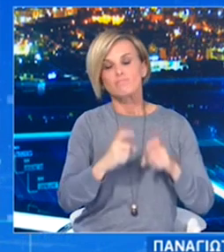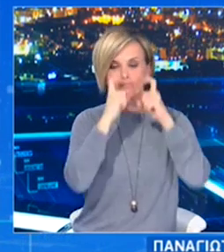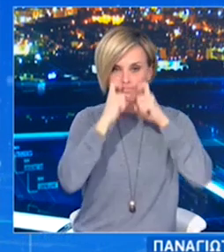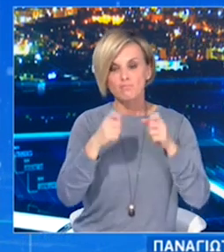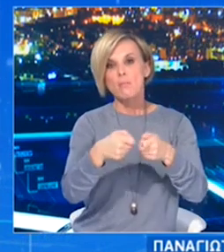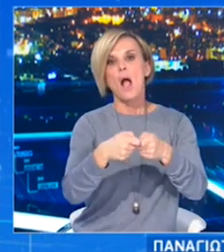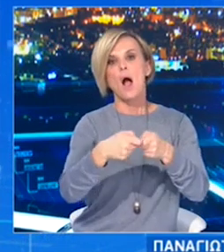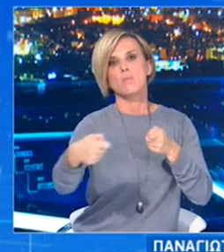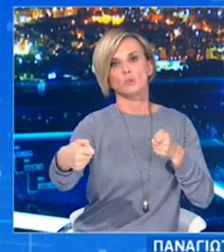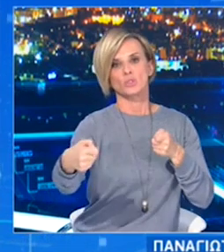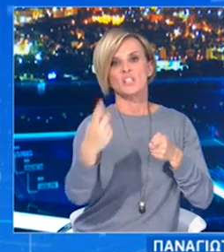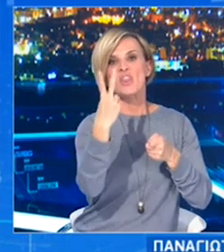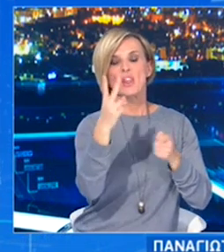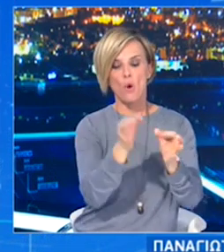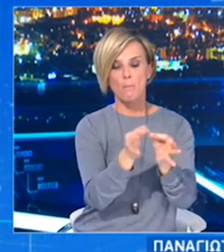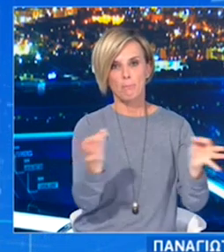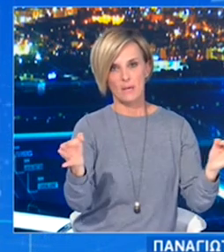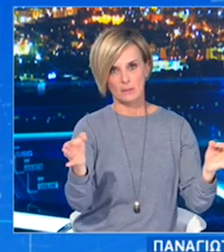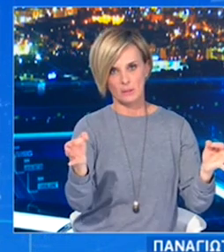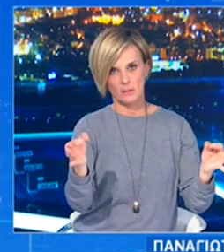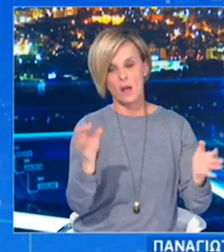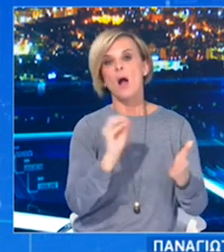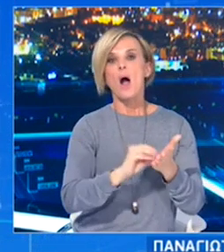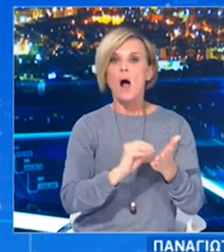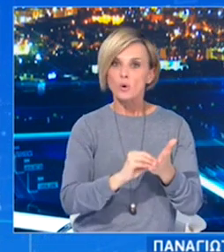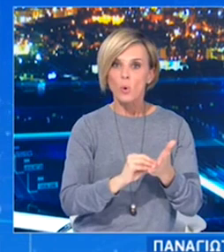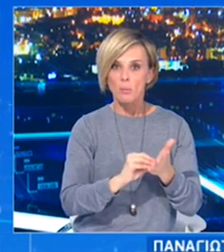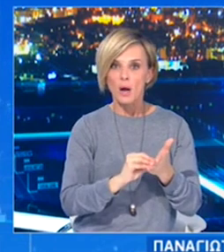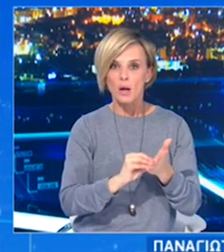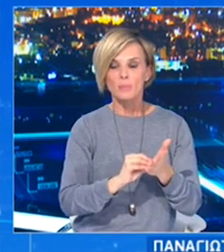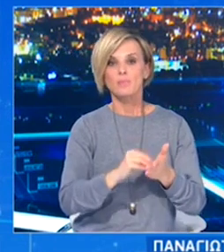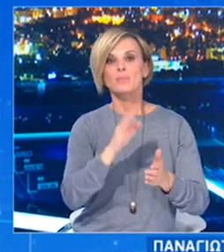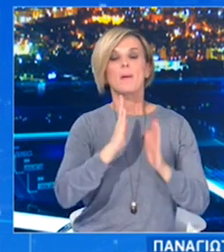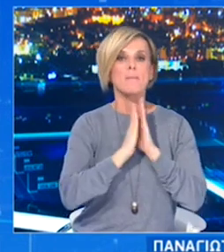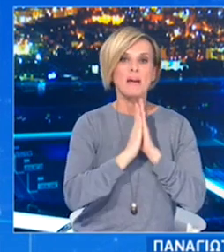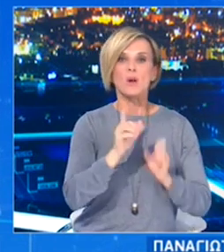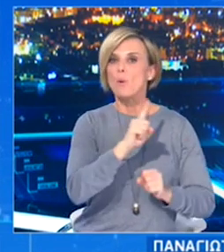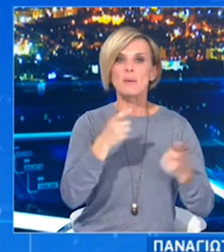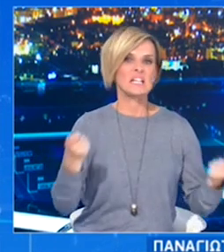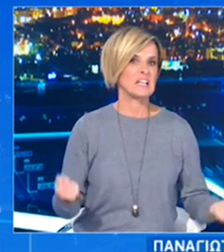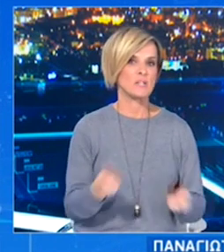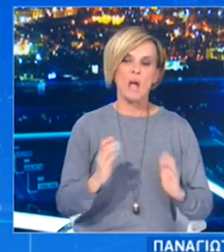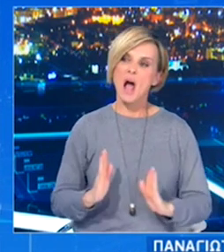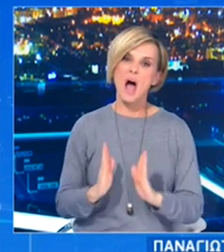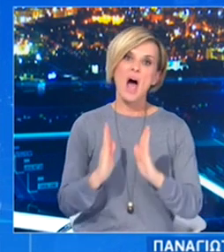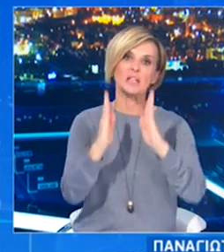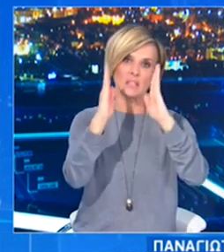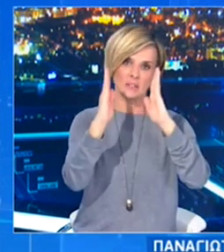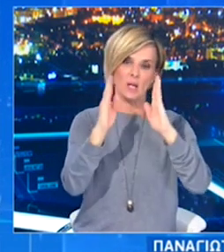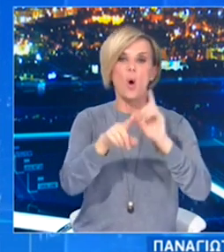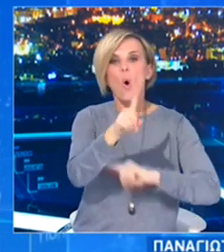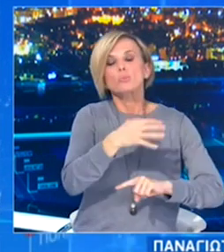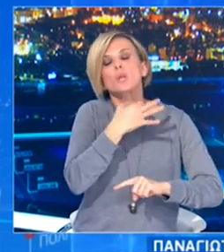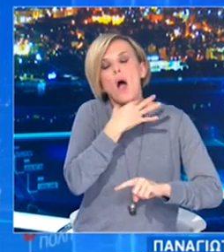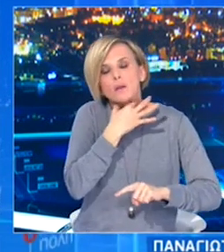μέτρων μεταξύ των ατόμων και επίσης συνίσταται η μη χρήση ανελκυστήρων. Αν η χρήση τους θεωρηθεί ωστόσο αναγκαία, η